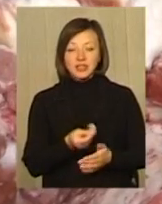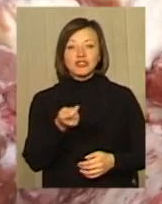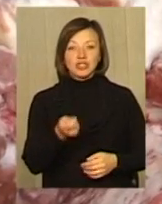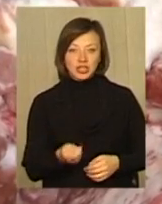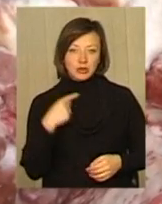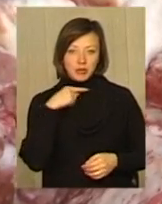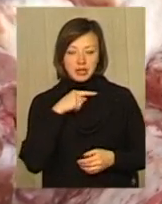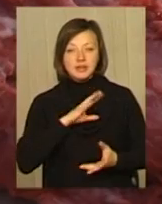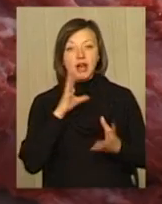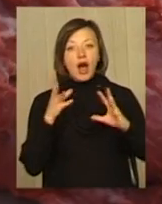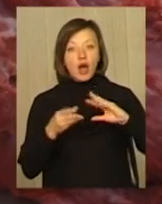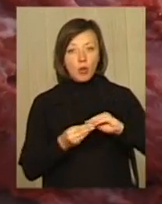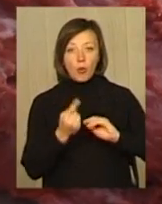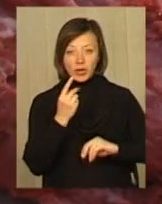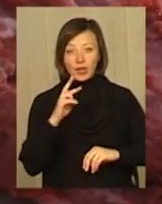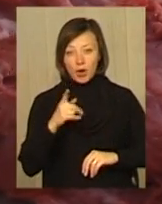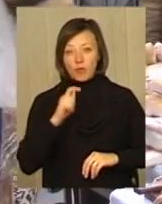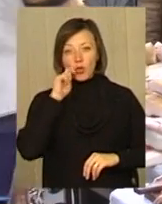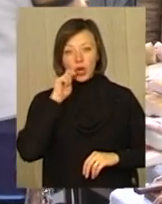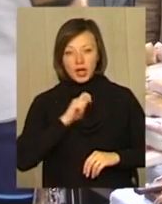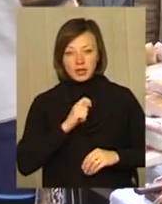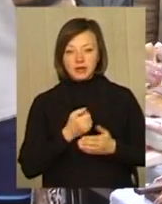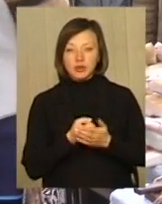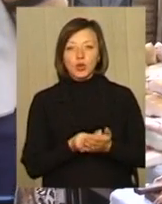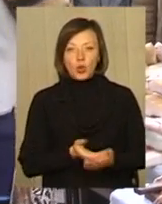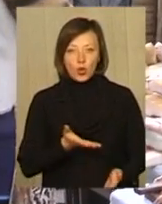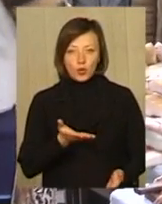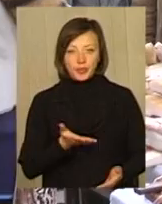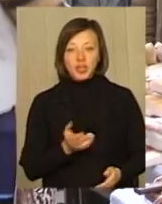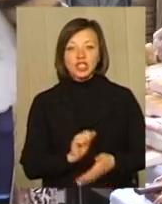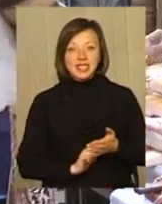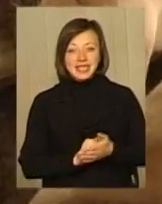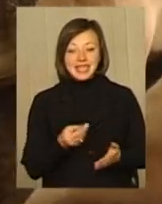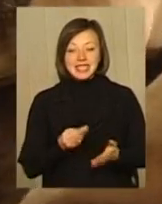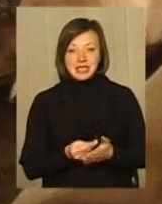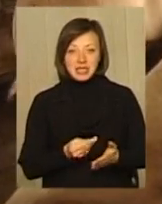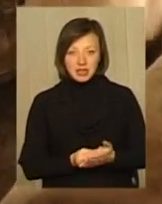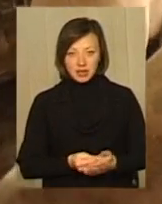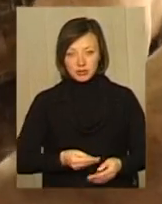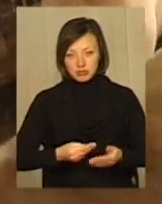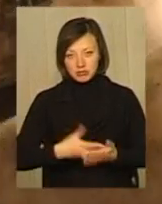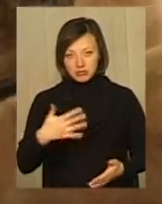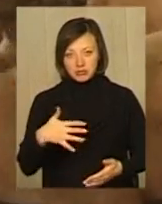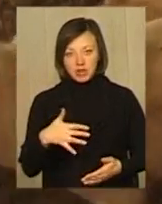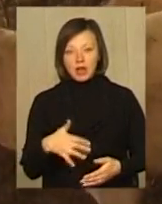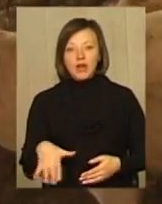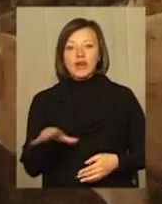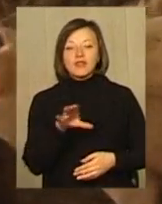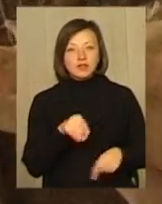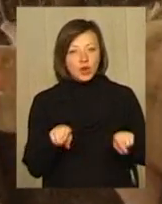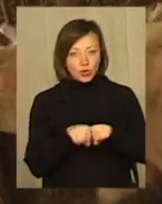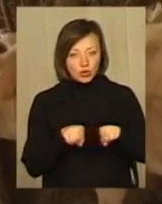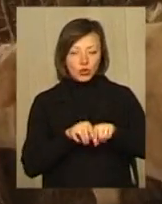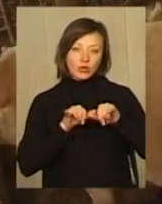хоча загалом в Україні виробництво одного кілограма свинини обходиться ще досить дорого. Через те і ціни на прилавках кусаються. Попри все, у «Житниці» думають